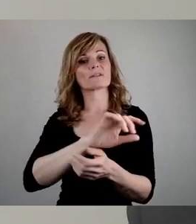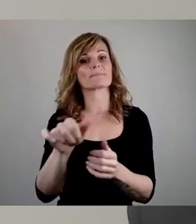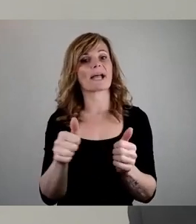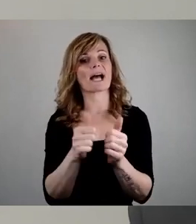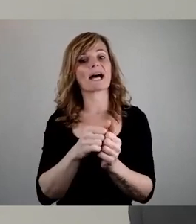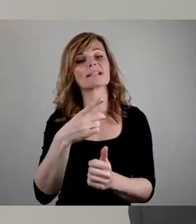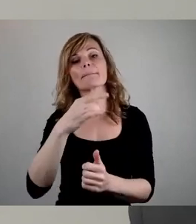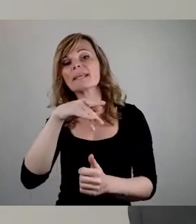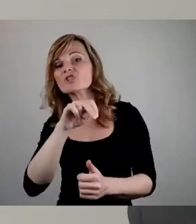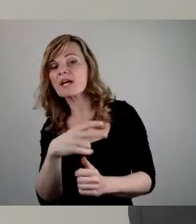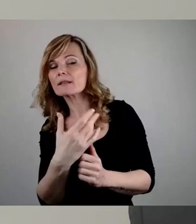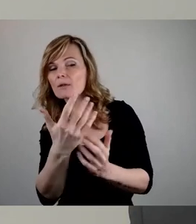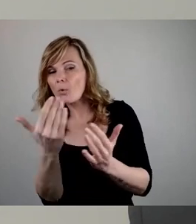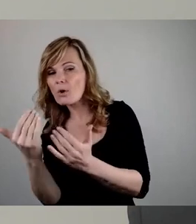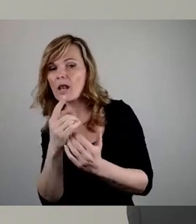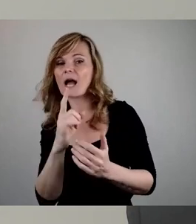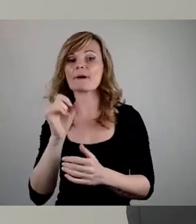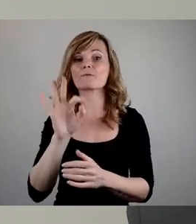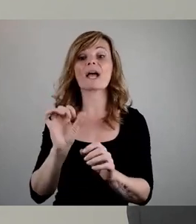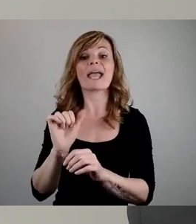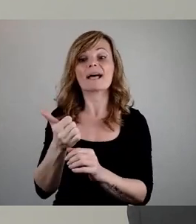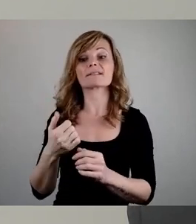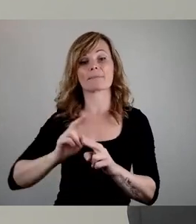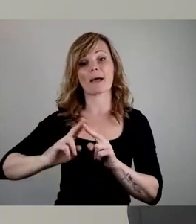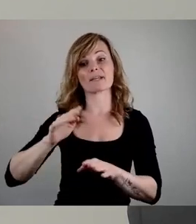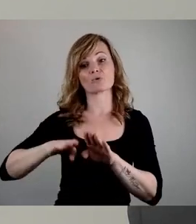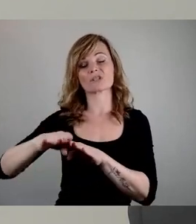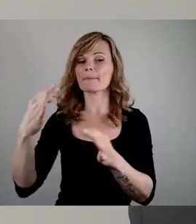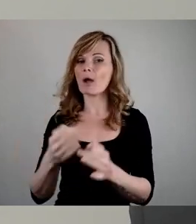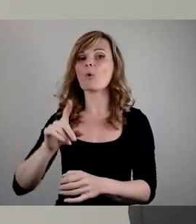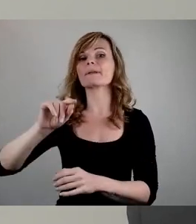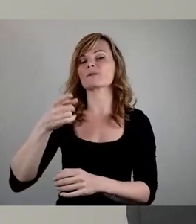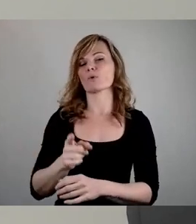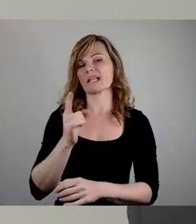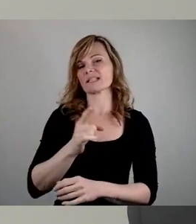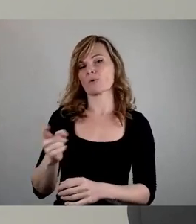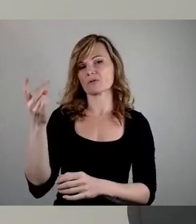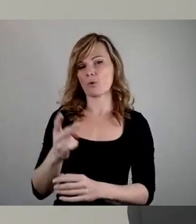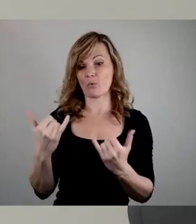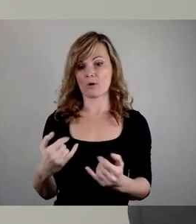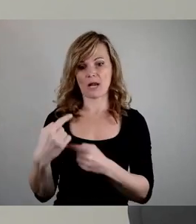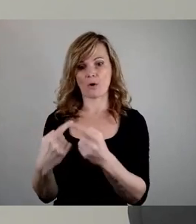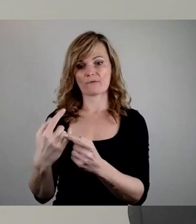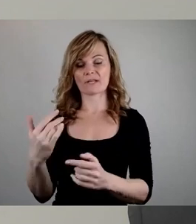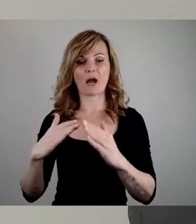wir bräuchten für erste Bearbeitungsschritte mindestens 100.000 Euro im laufenden Haushaltsjahr. Insofern